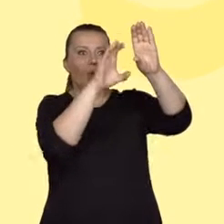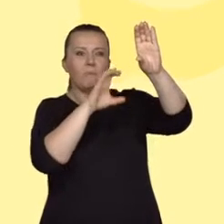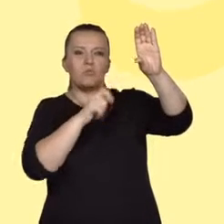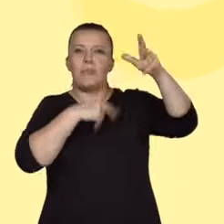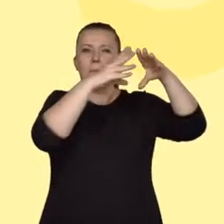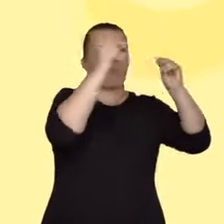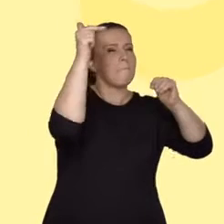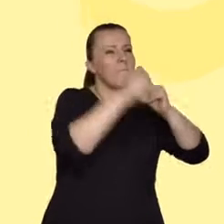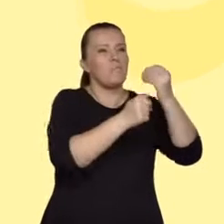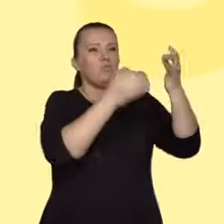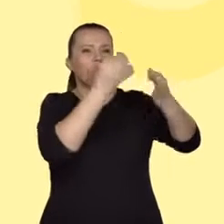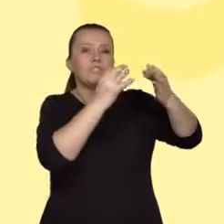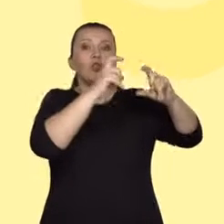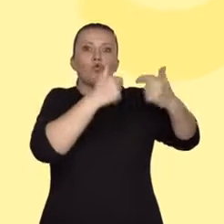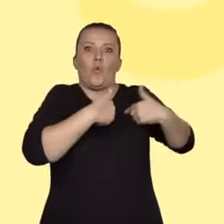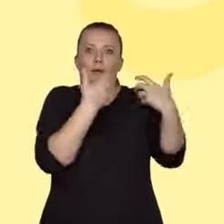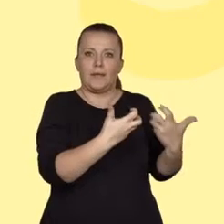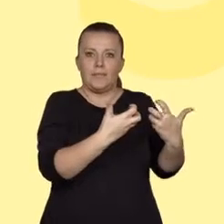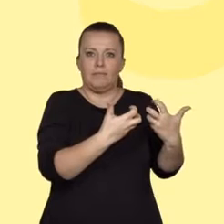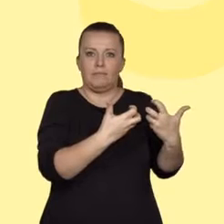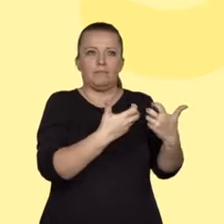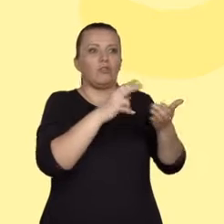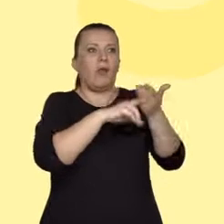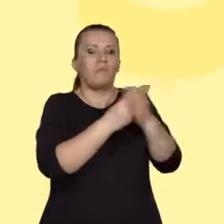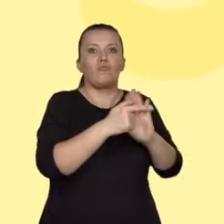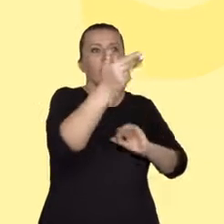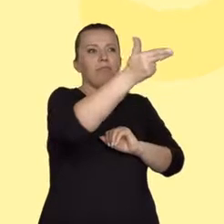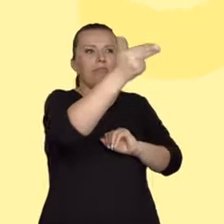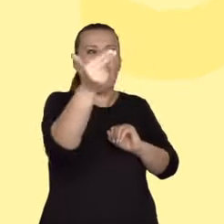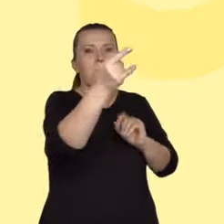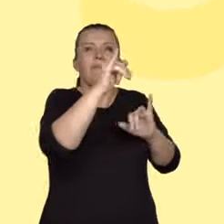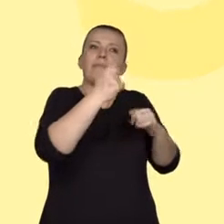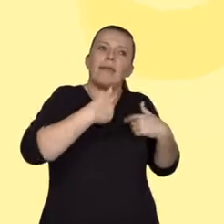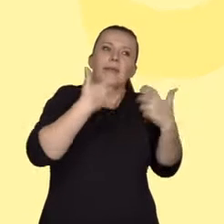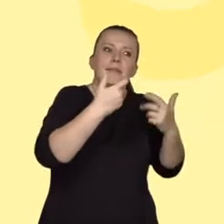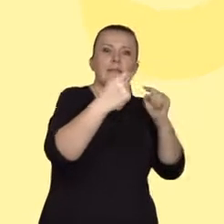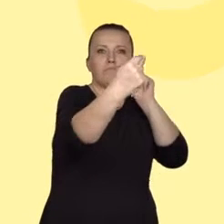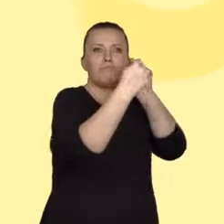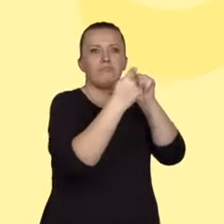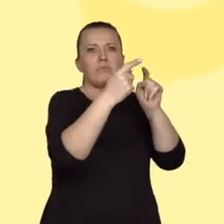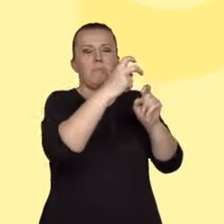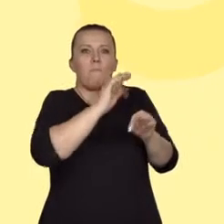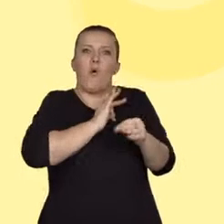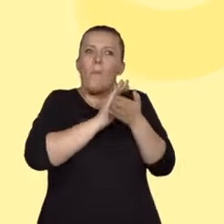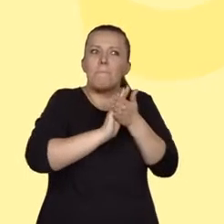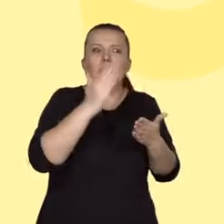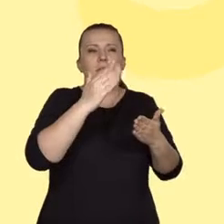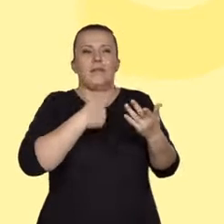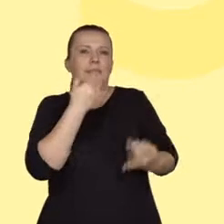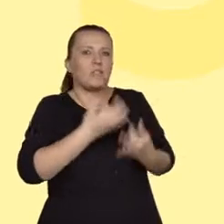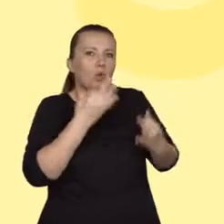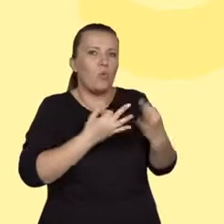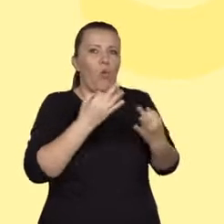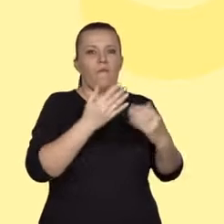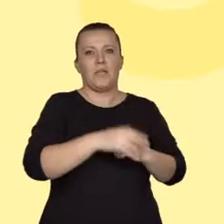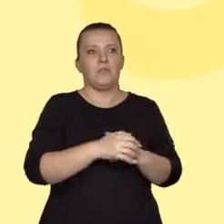zrobić. W rozprawce ustosunkować się do zagadnienia zawartego w temacie, uzasadnić własne stanowisko na podstawie analizy dołączonego